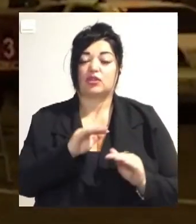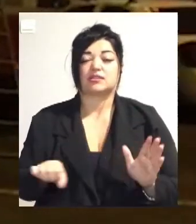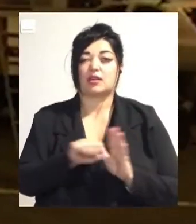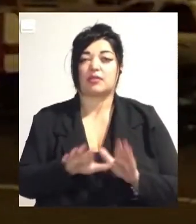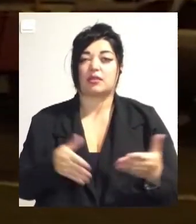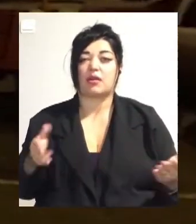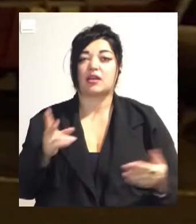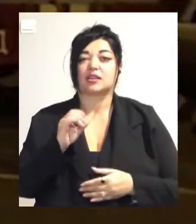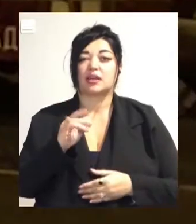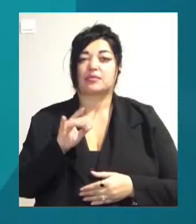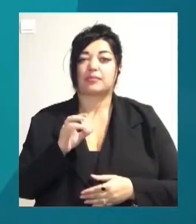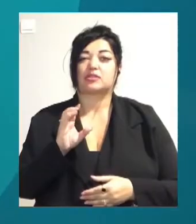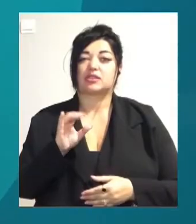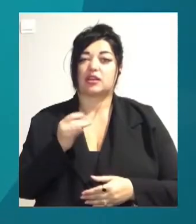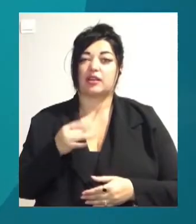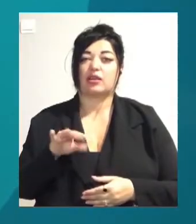Новини на Суспільному. Одеса.